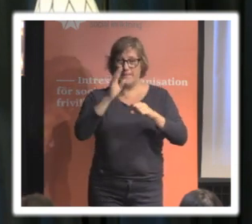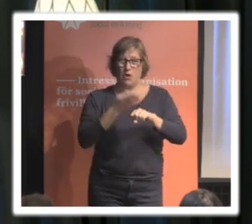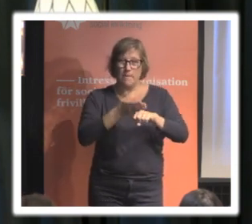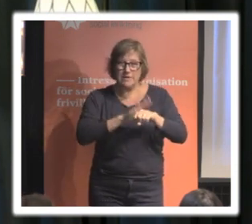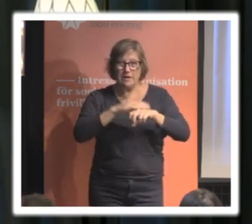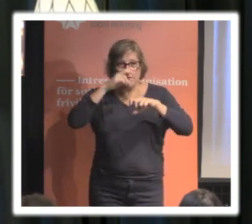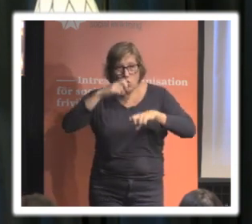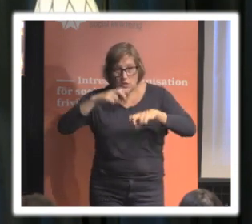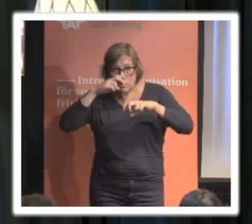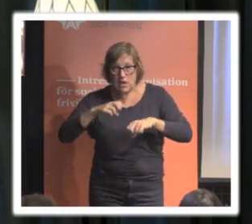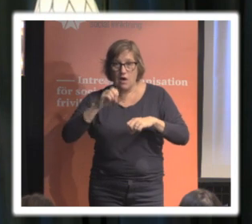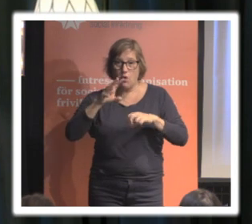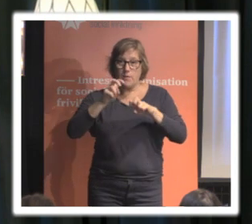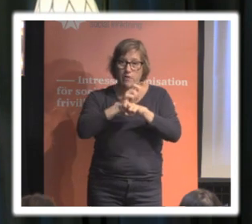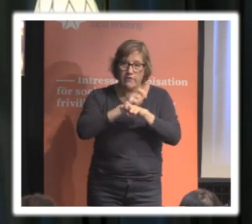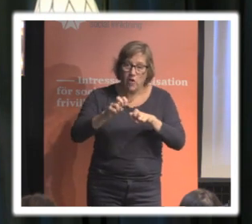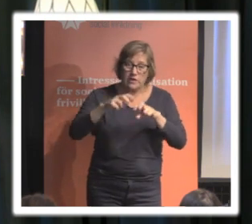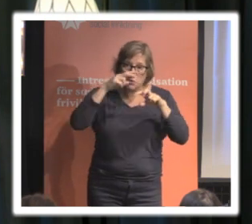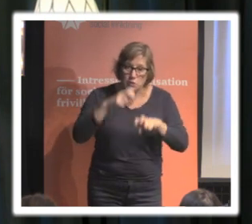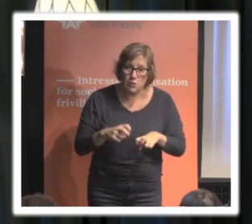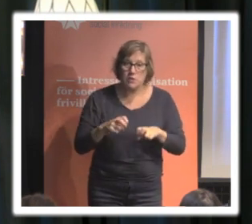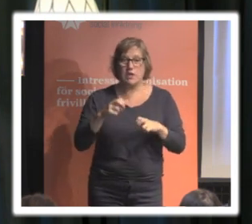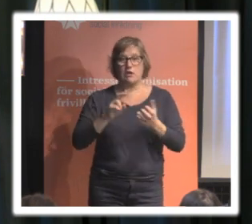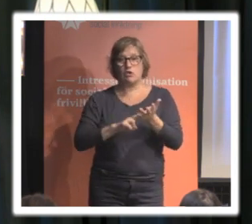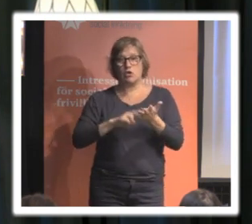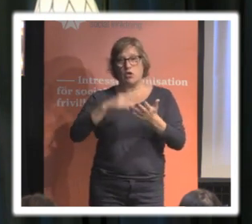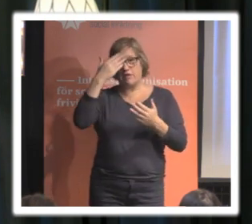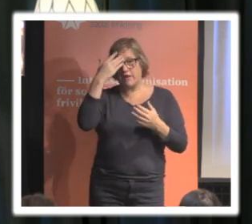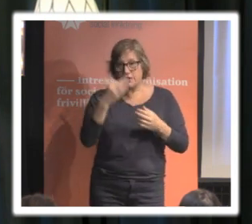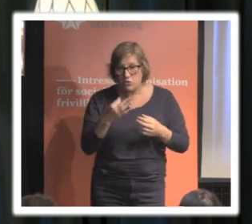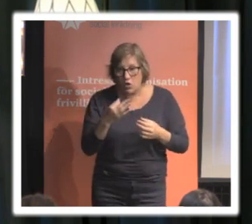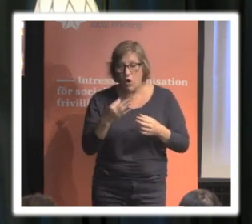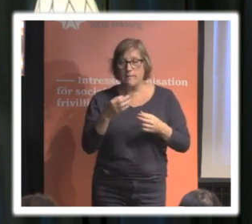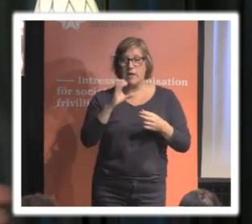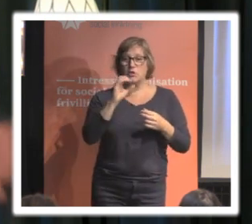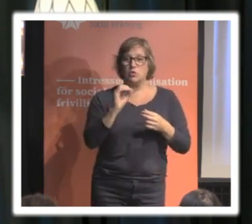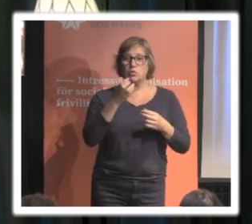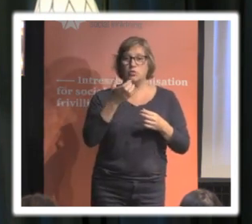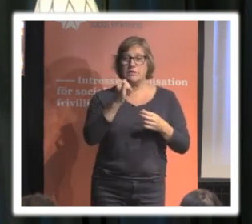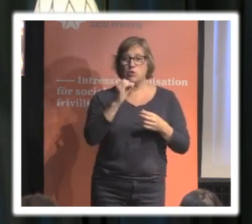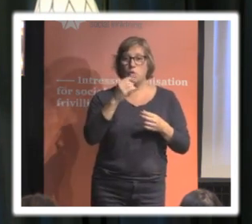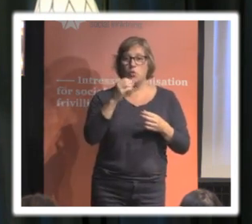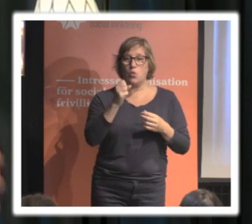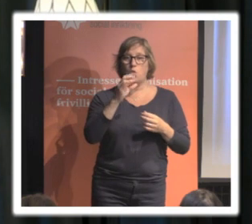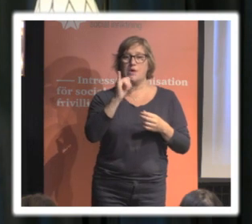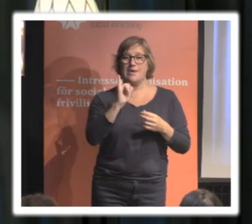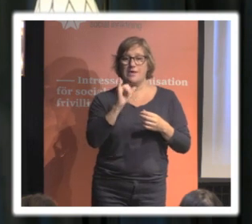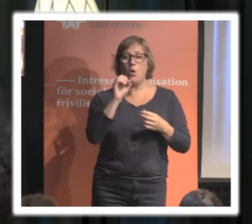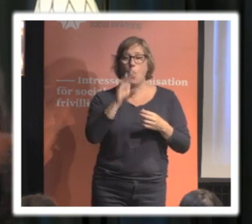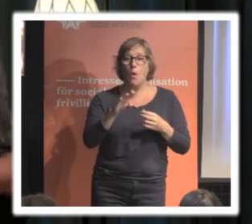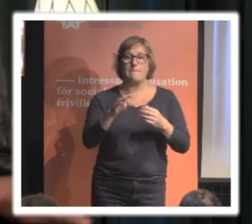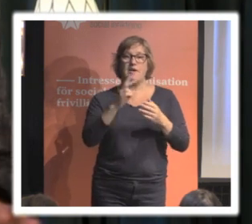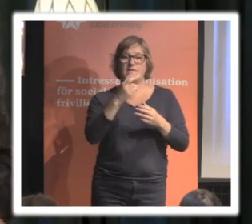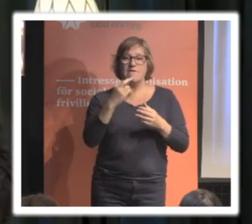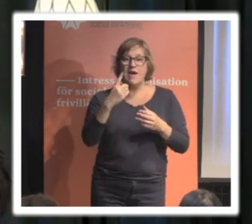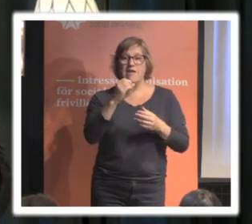på att forska kring övervakningsstudier och datavetenskap och sociologi kring välfärdssamhällen och ekonomi och